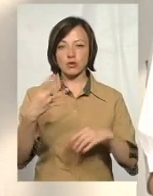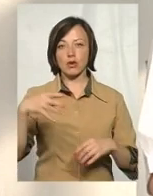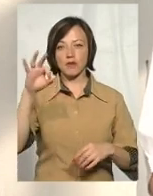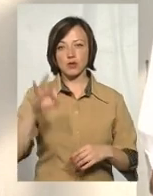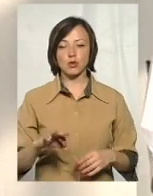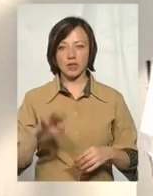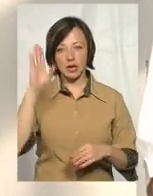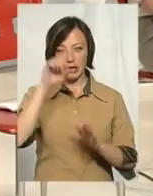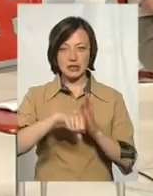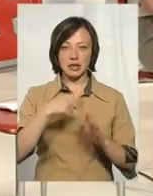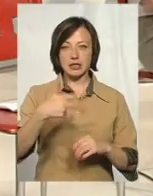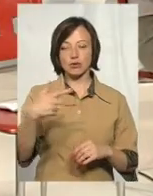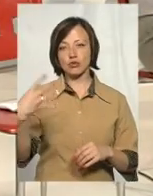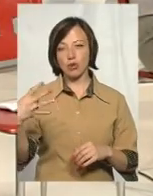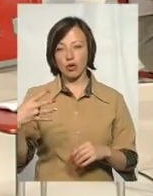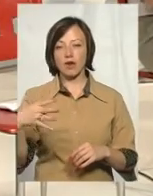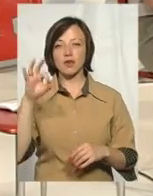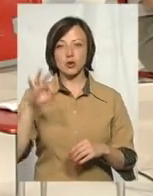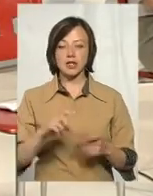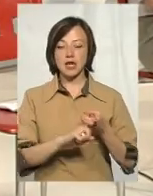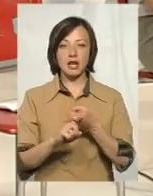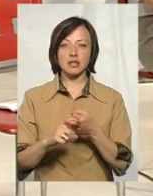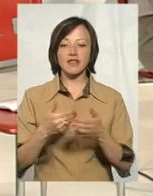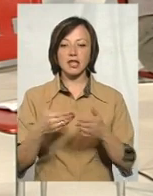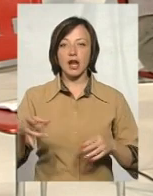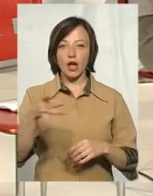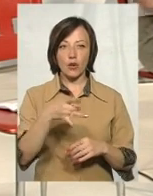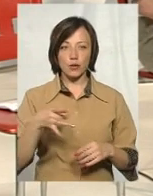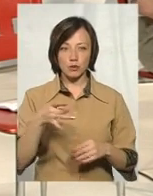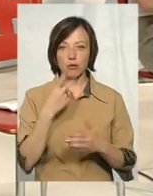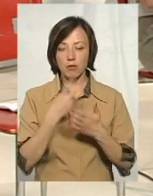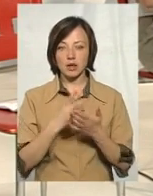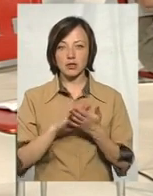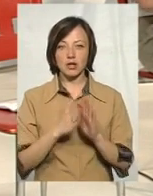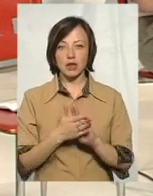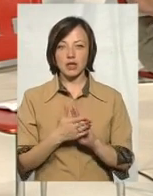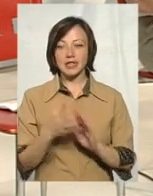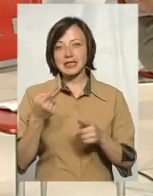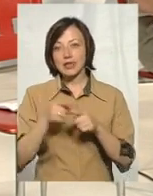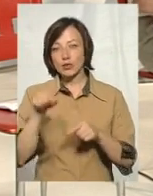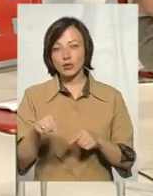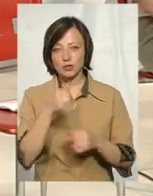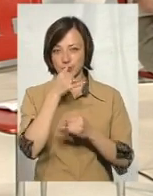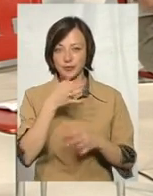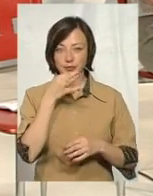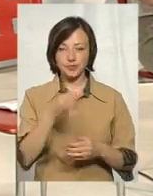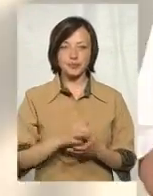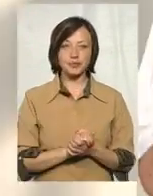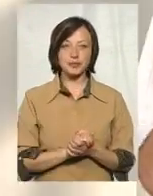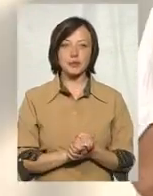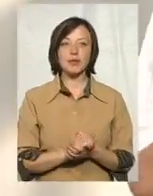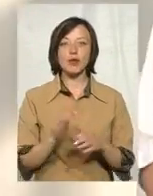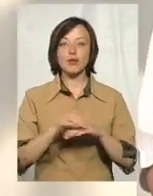% керівниць. 30-40% залежності від регіону. Ми конкретно сказати за цю керівницю. Ви,